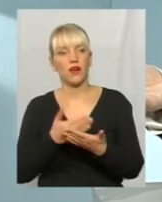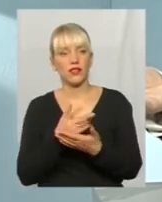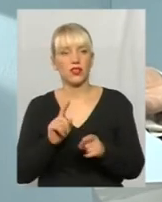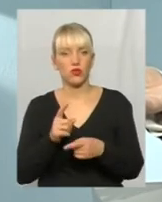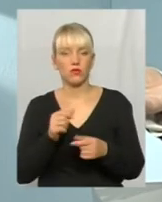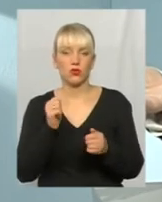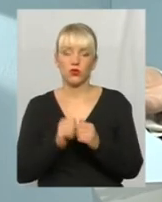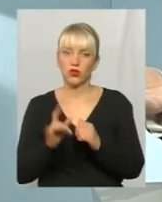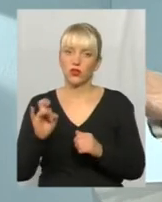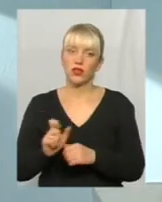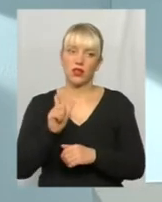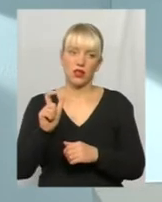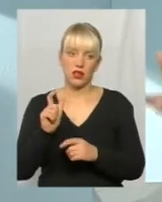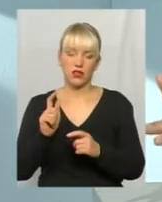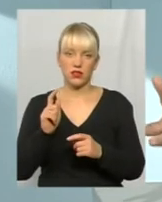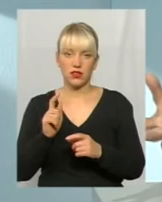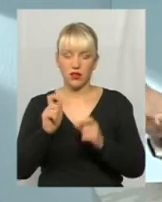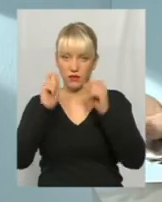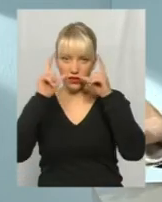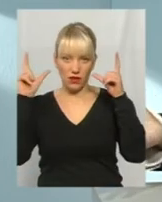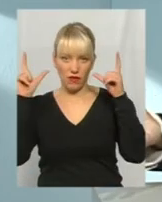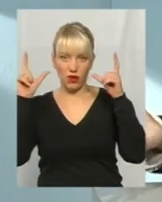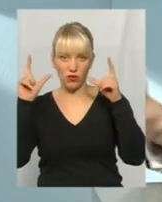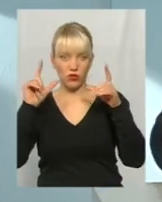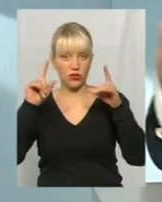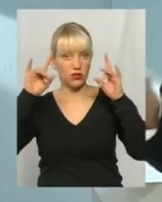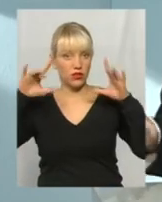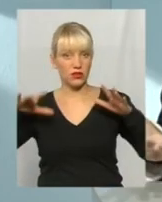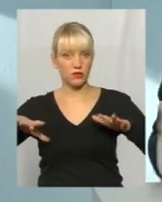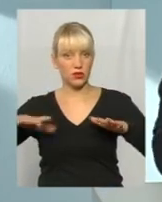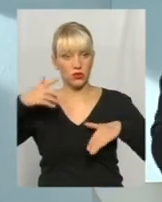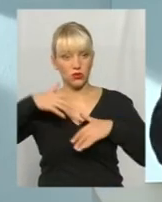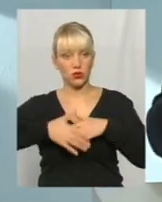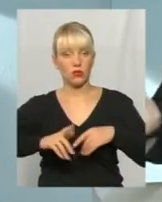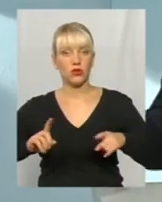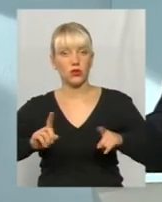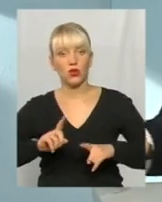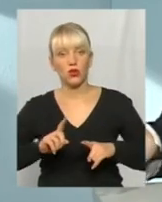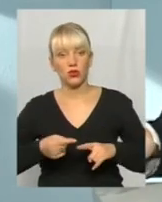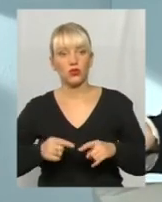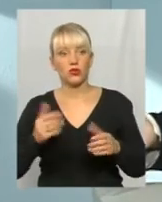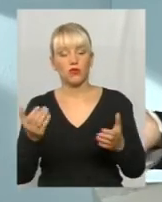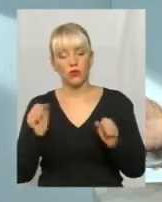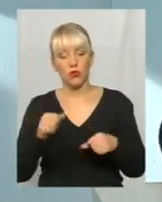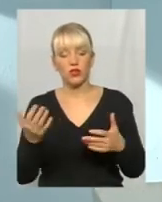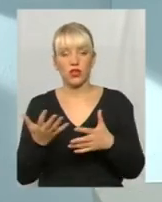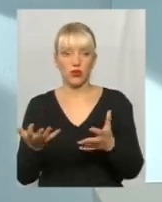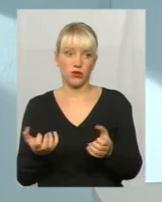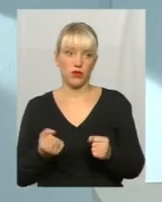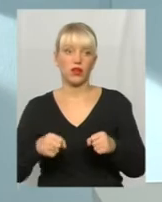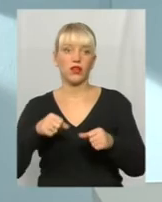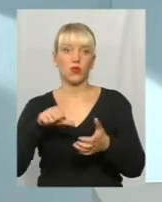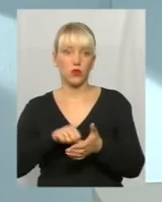кожен раз відкривають великі очі, несподівано розуміють, що виходить, що можна ж якось брати участь в